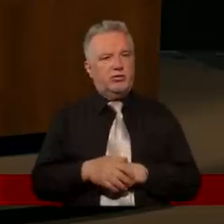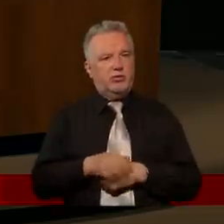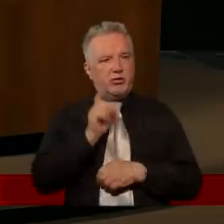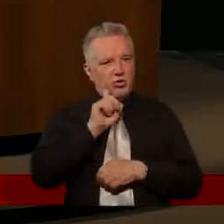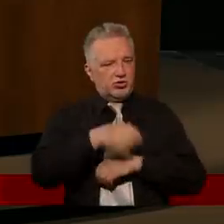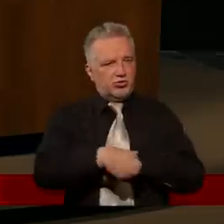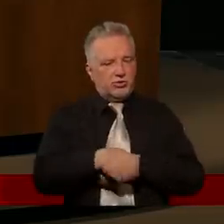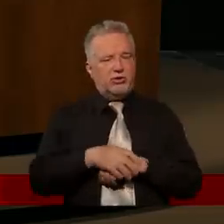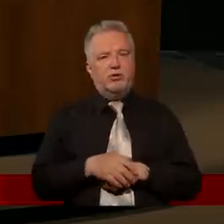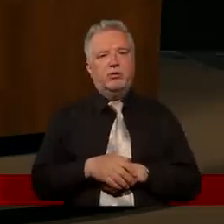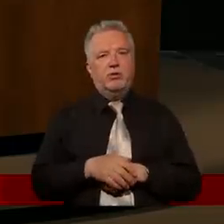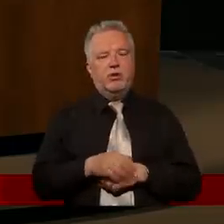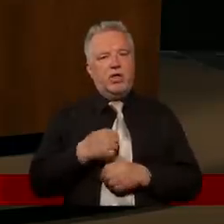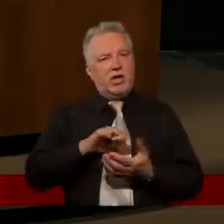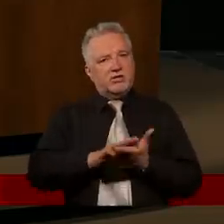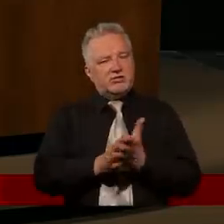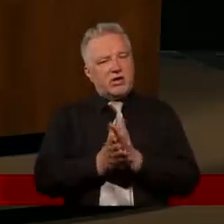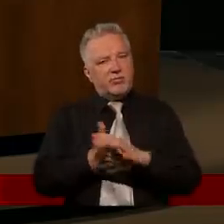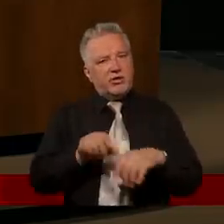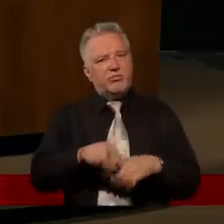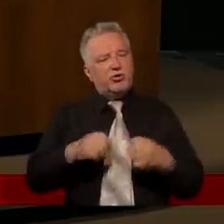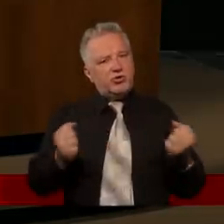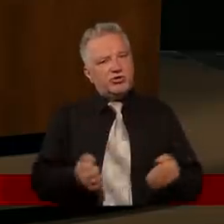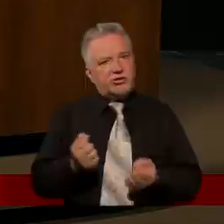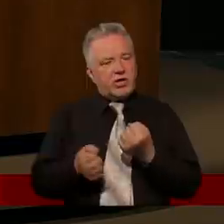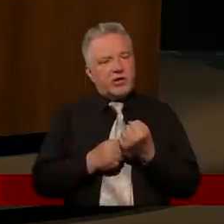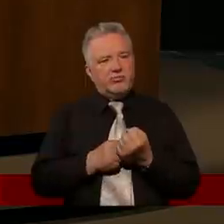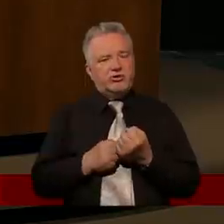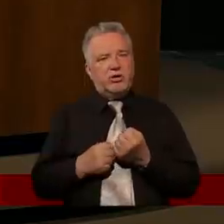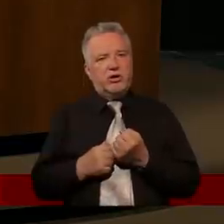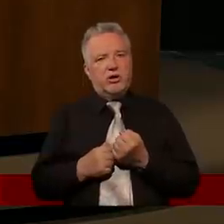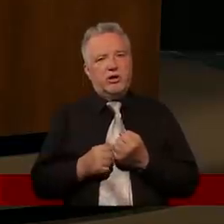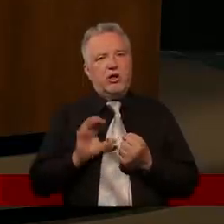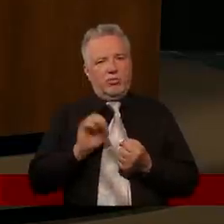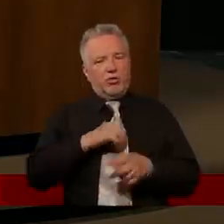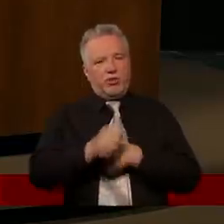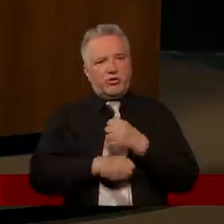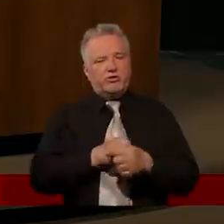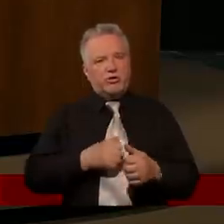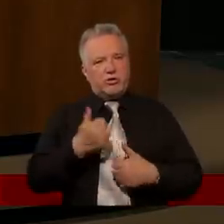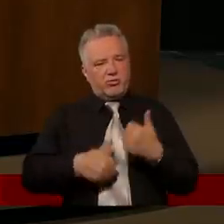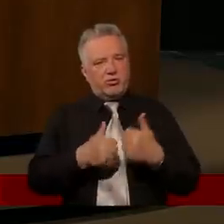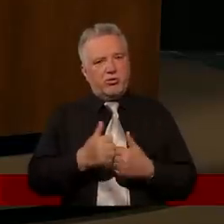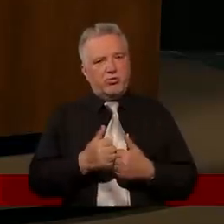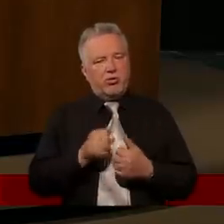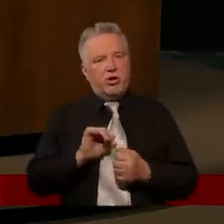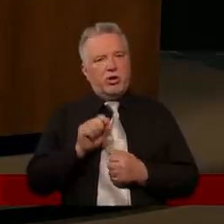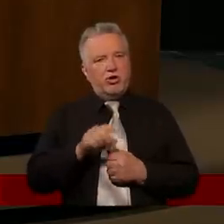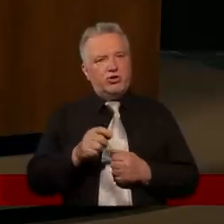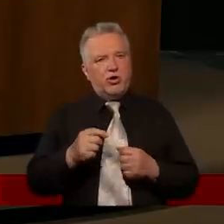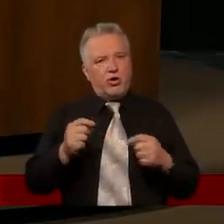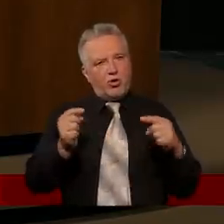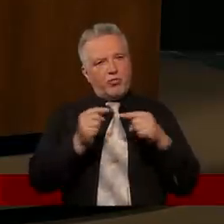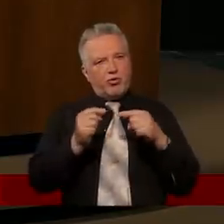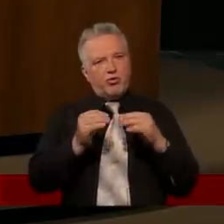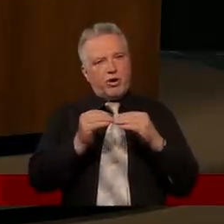Ja troszeczkę tak sobie zamieniam to i staram się zróbować w tym kontekście, może dlatego, że pracuję zawodowo i akurat to, takie